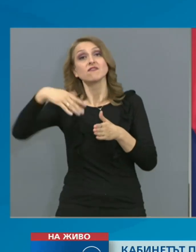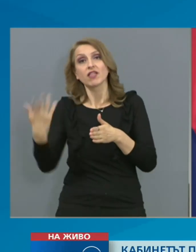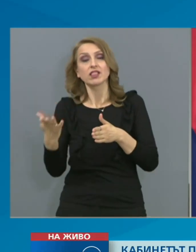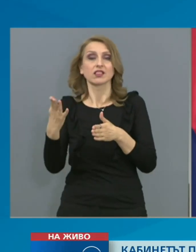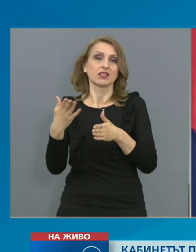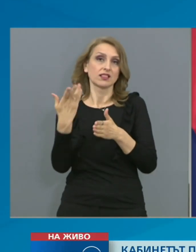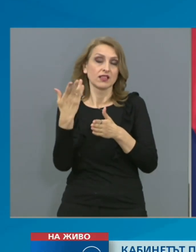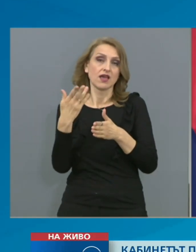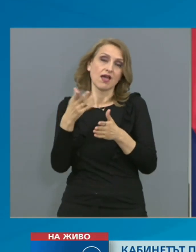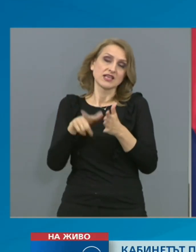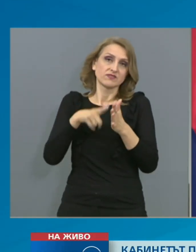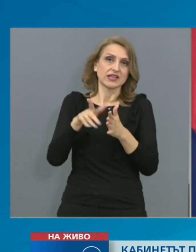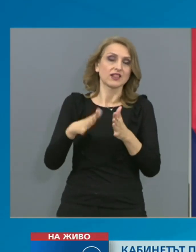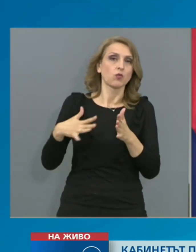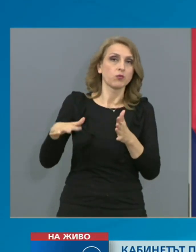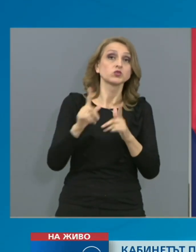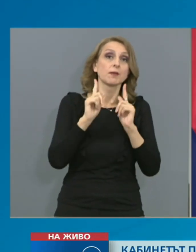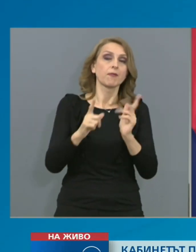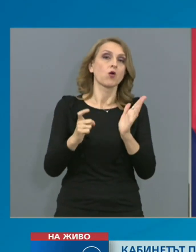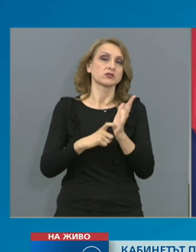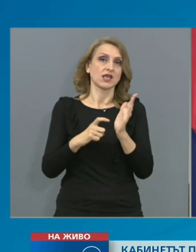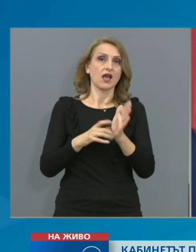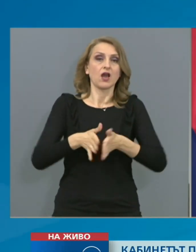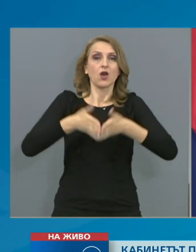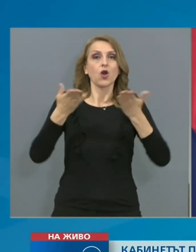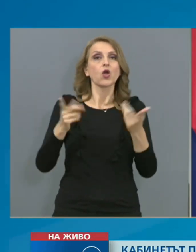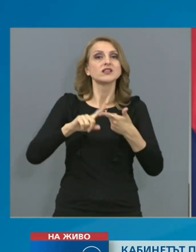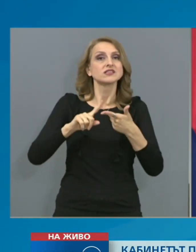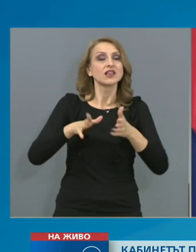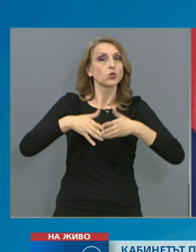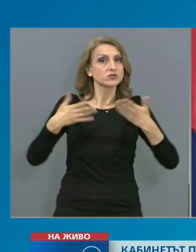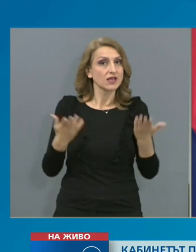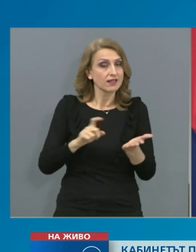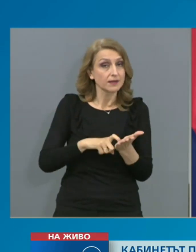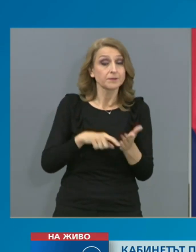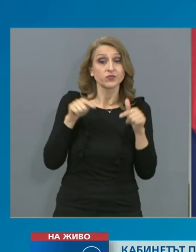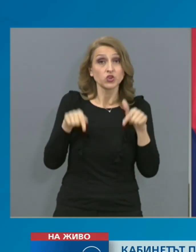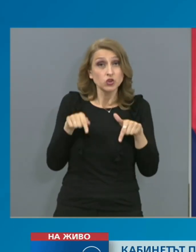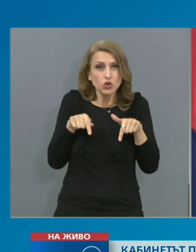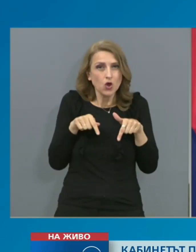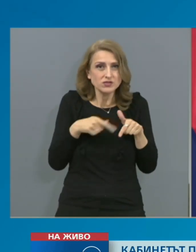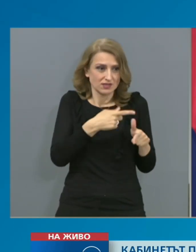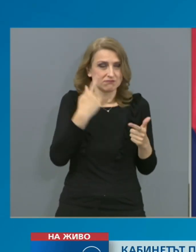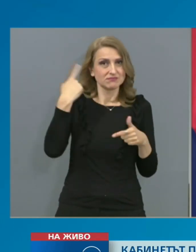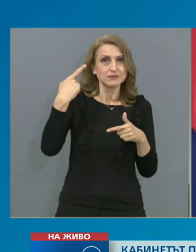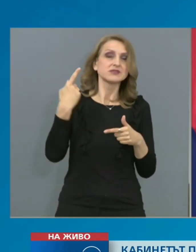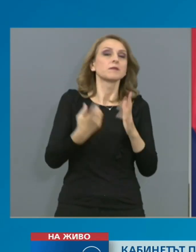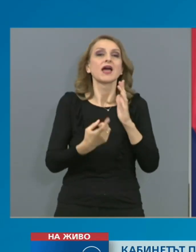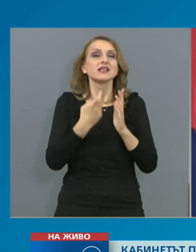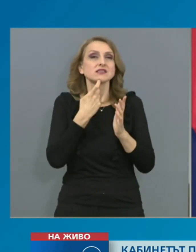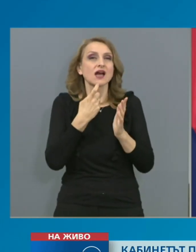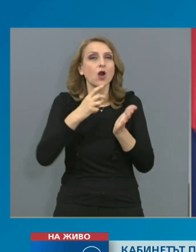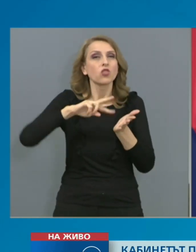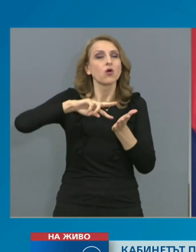по дефиницията на Конституцията. Този законопроект заменя и допълва закона за извареното